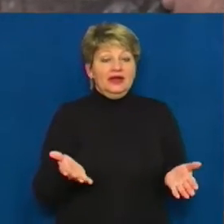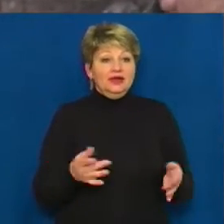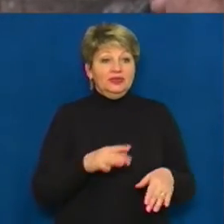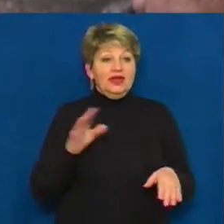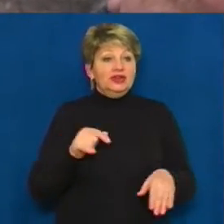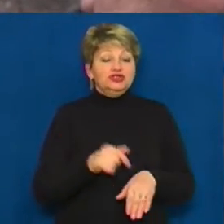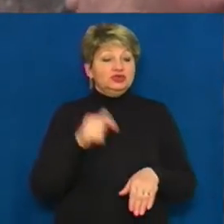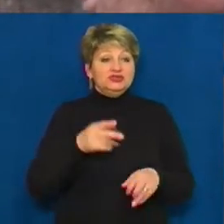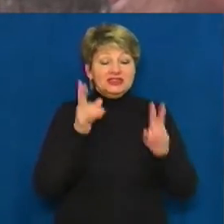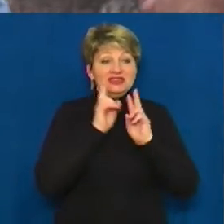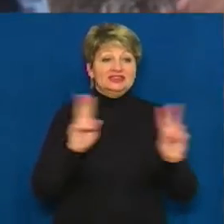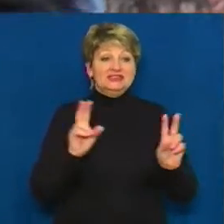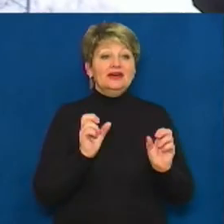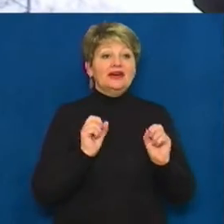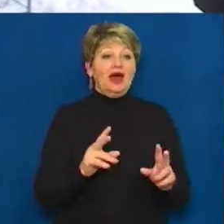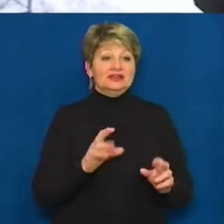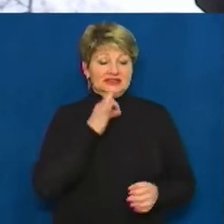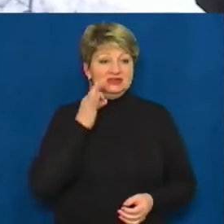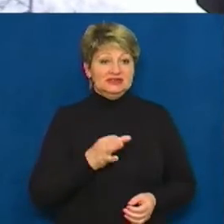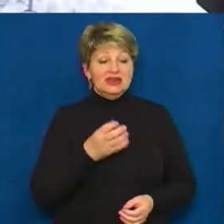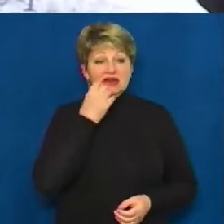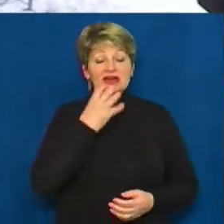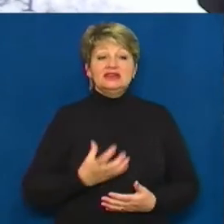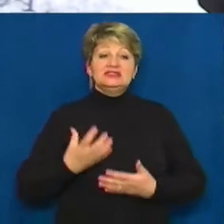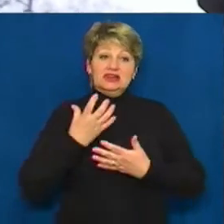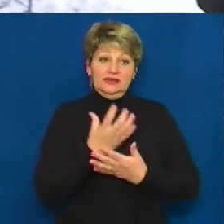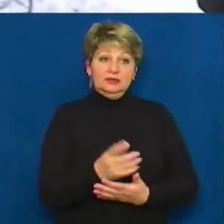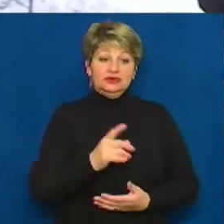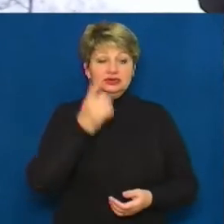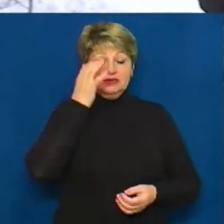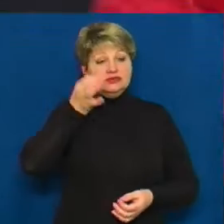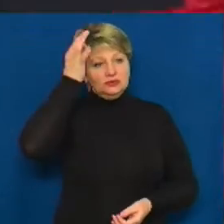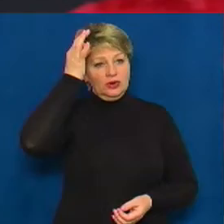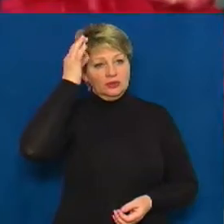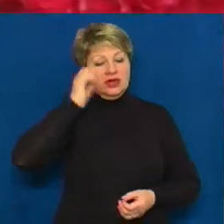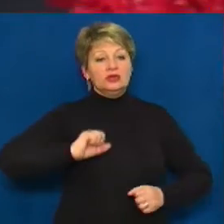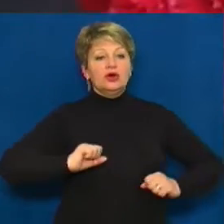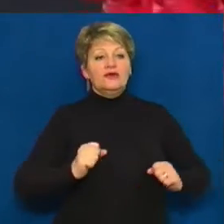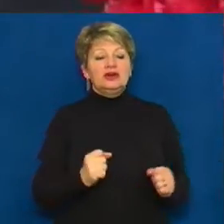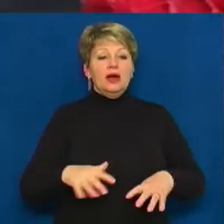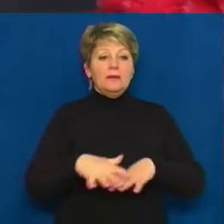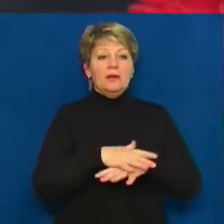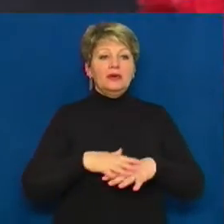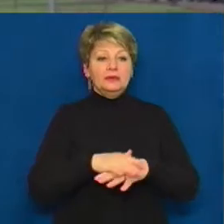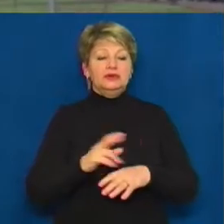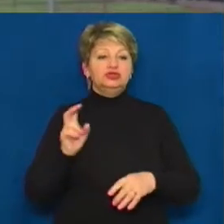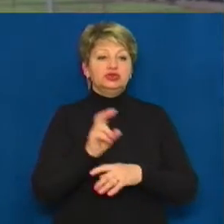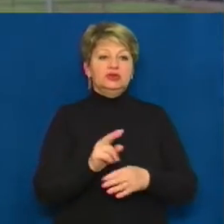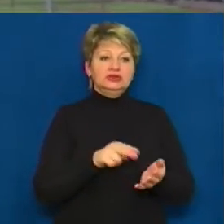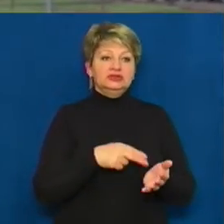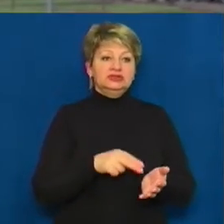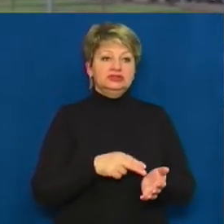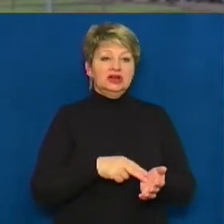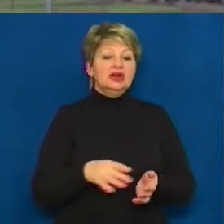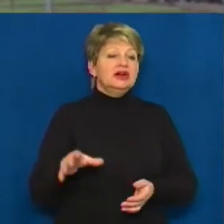Не знаю, якось таке було. З квітами, аби вшанувати товаришів з Майдану, прийшов черкасець Володимир Литвин. Всі ми